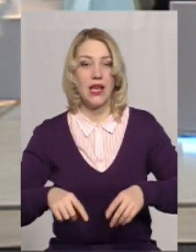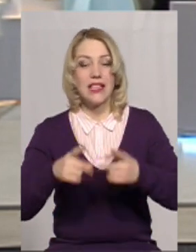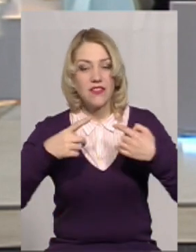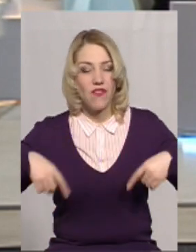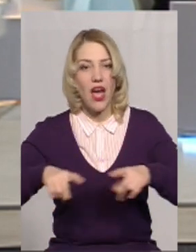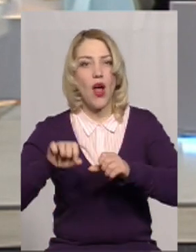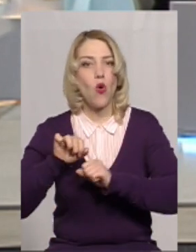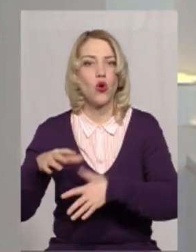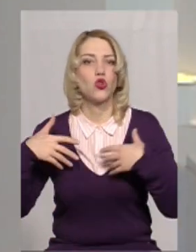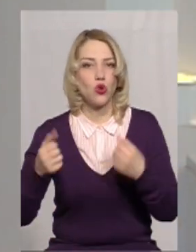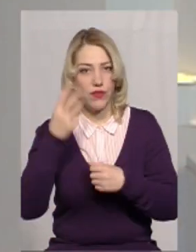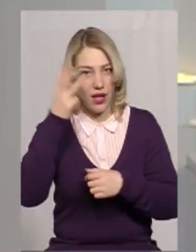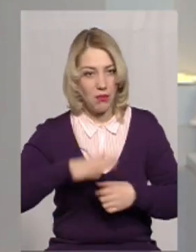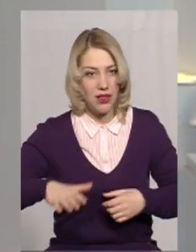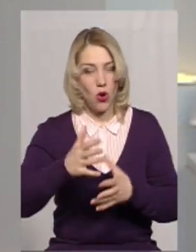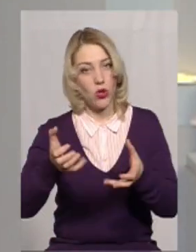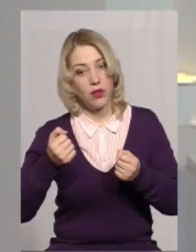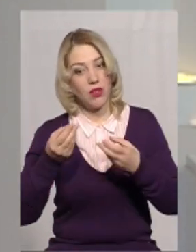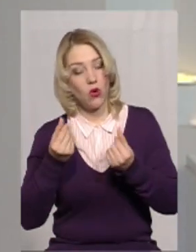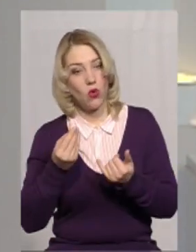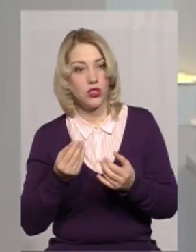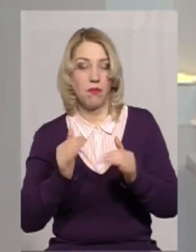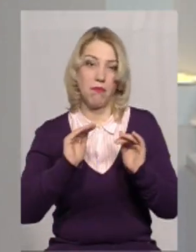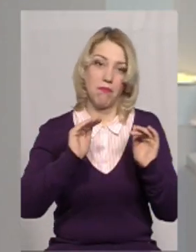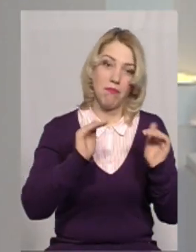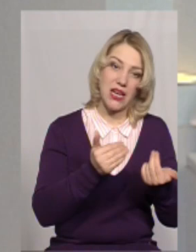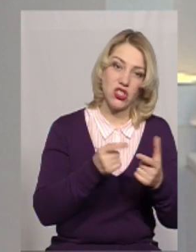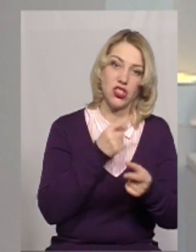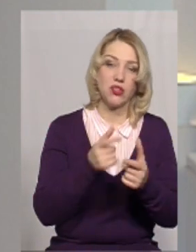'я Хмельниччини отримала коштів більше, менше?